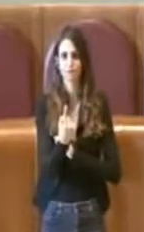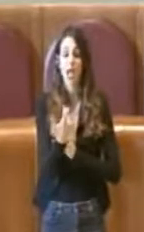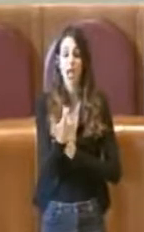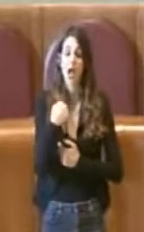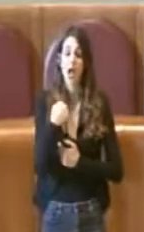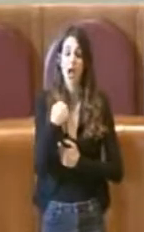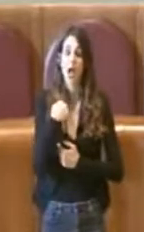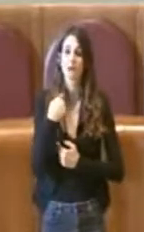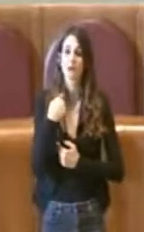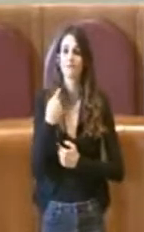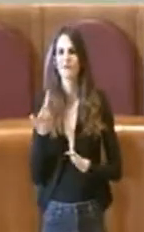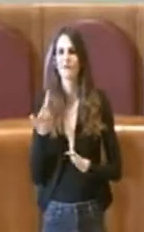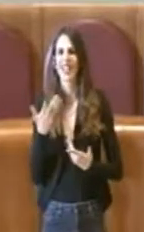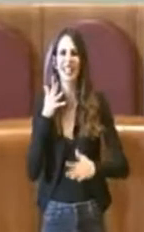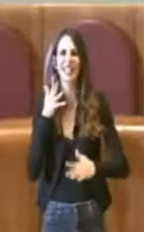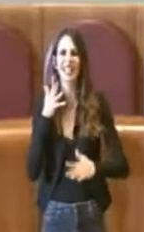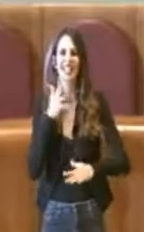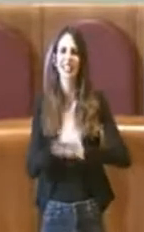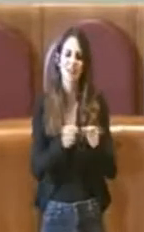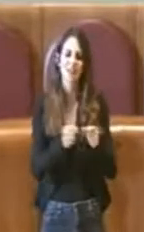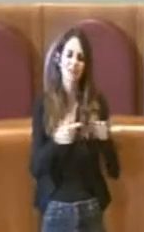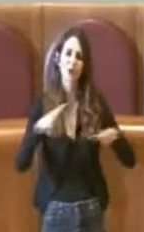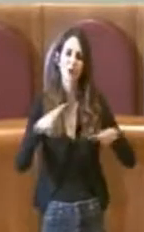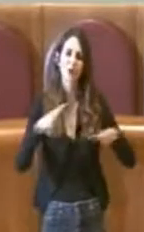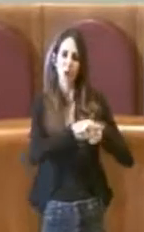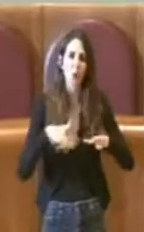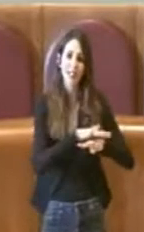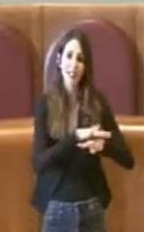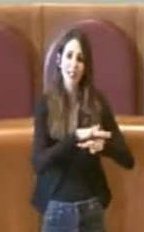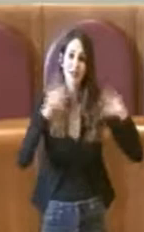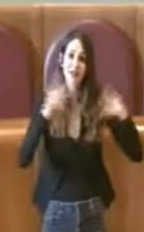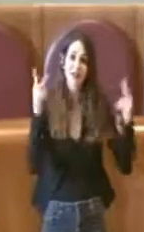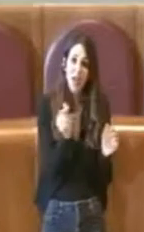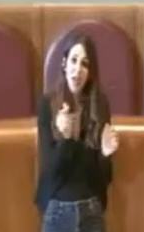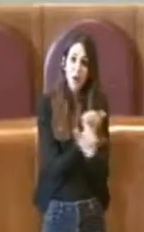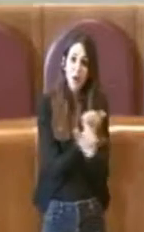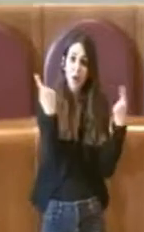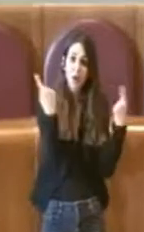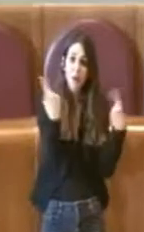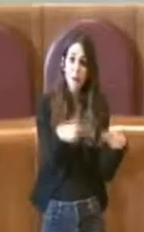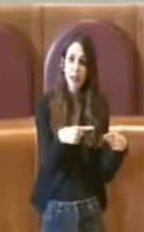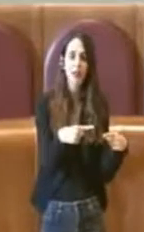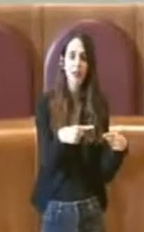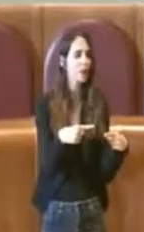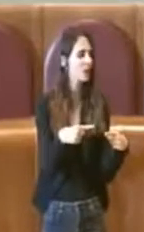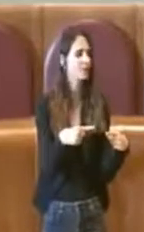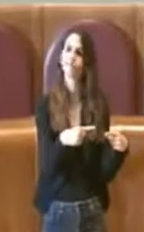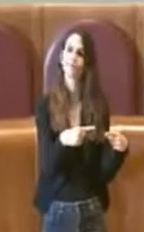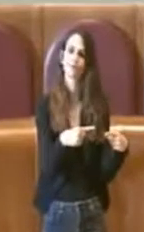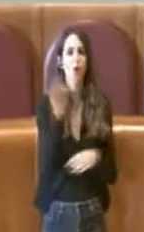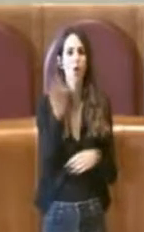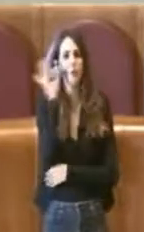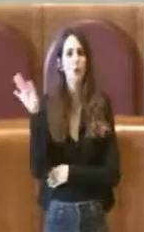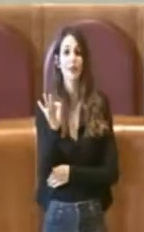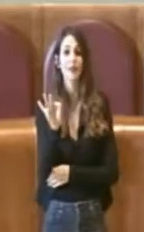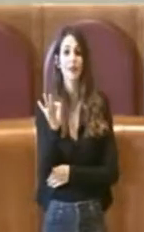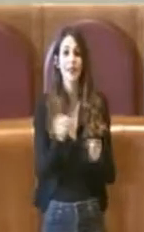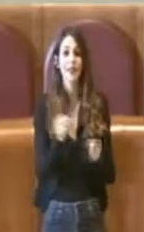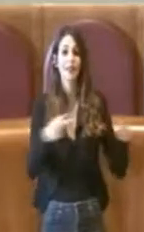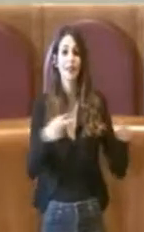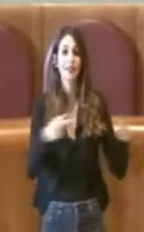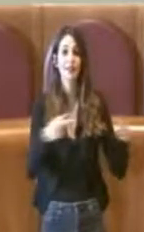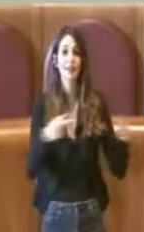intervento urbanistico vero e proprio, nel senso che da un punto di vista urbanistico la